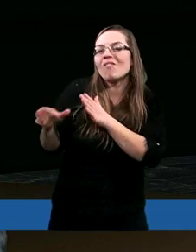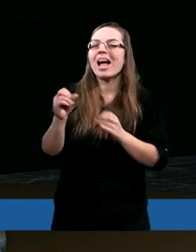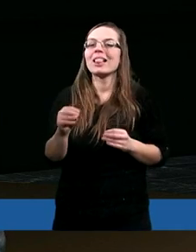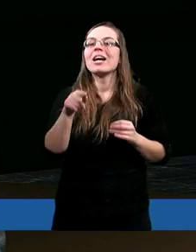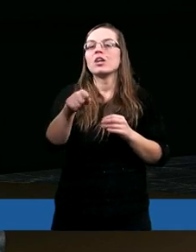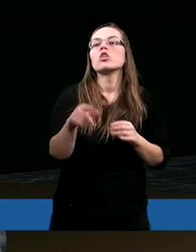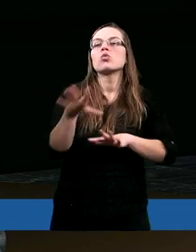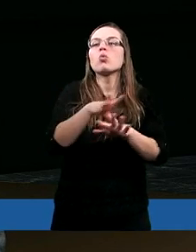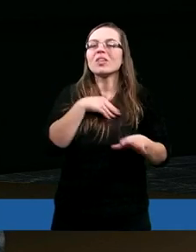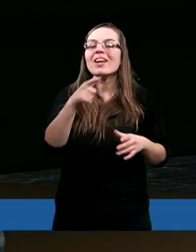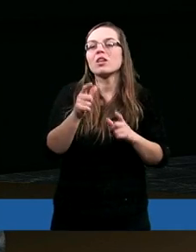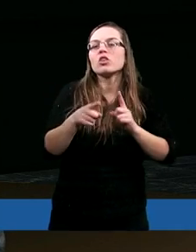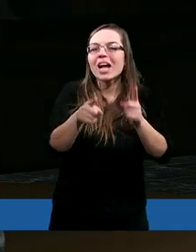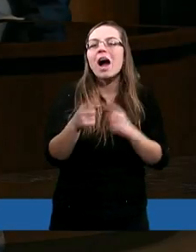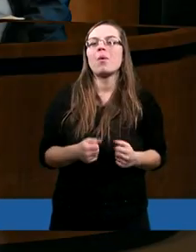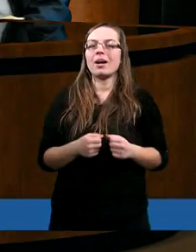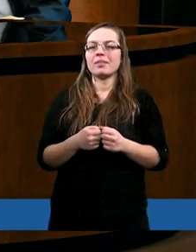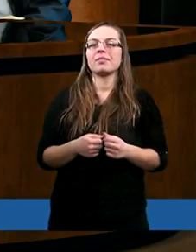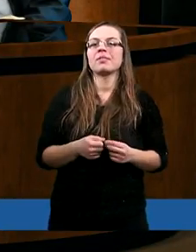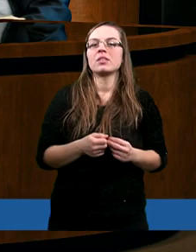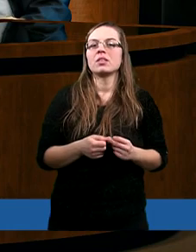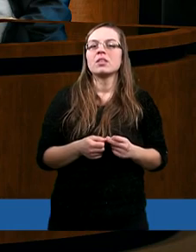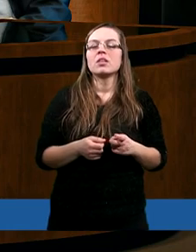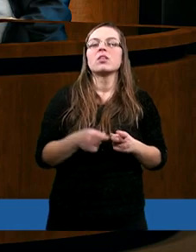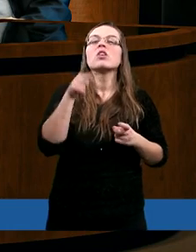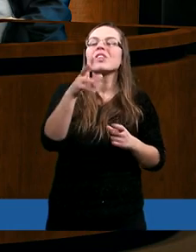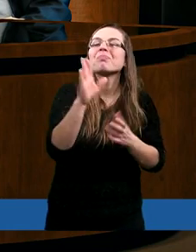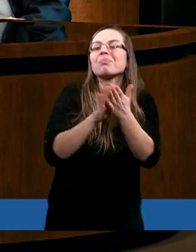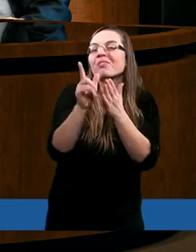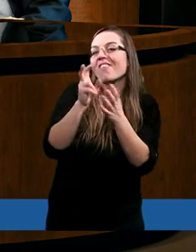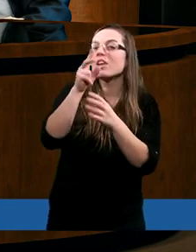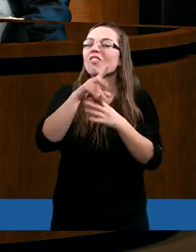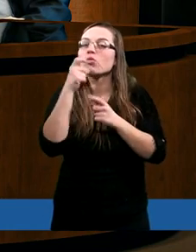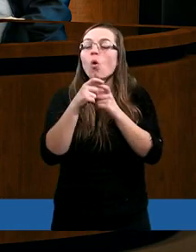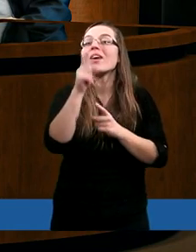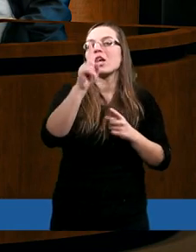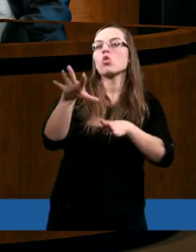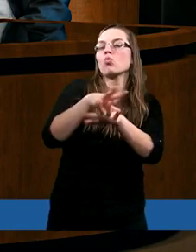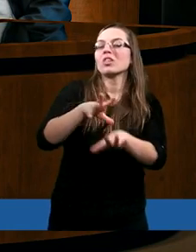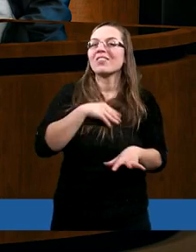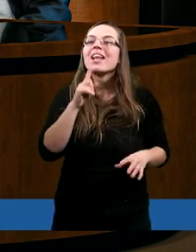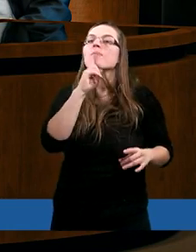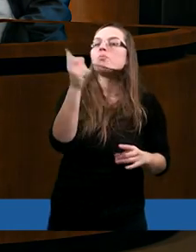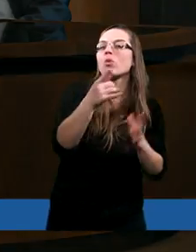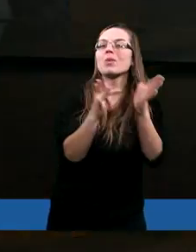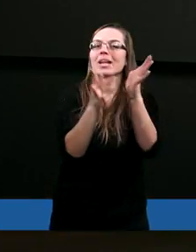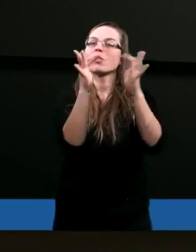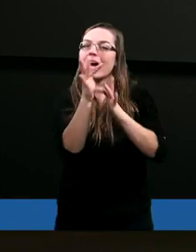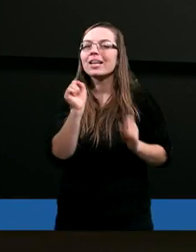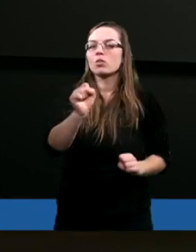Chociaż tutaj Duch Święty jakby troszeczkę znika. Chcę wejść tutaj w słowo. Powiedziałeś, Duch Święty posyła Jezusa.